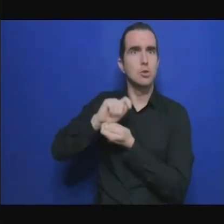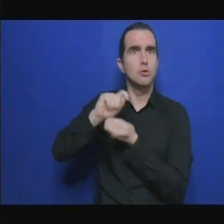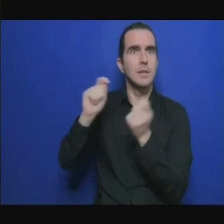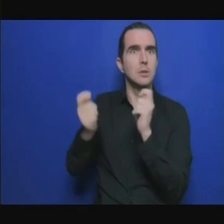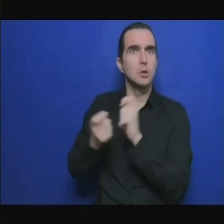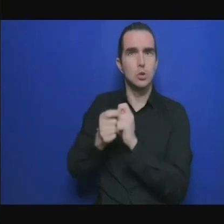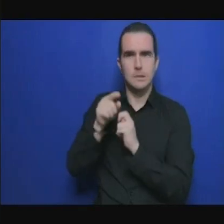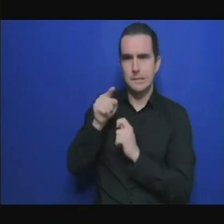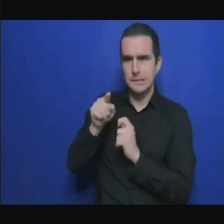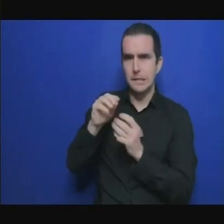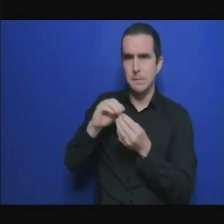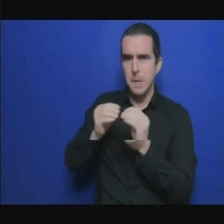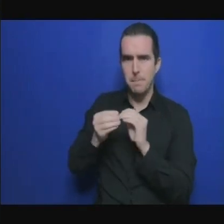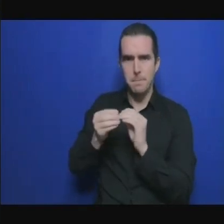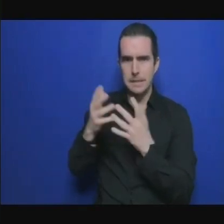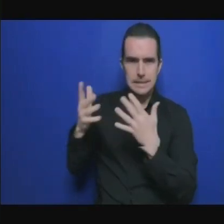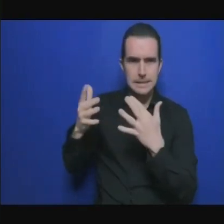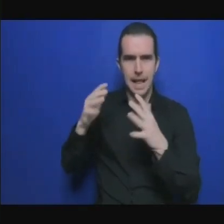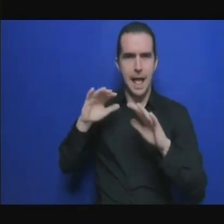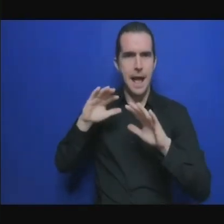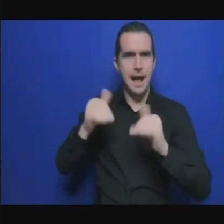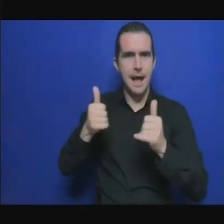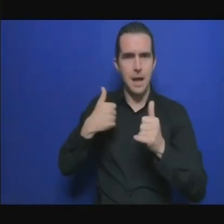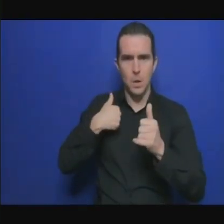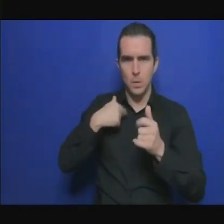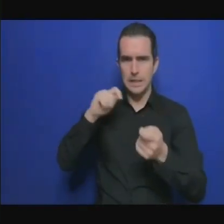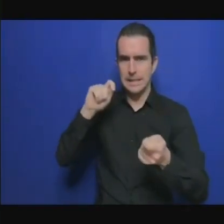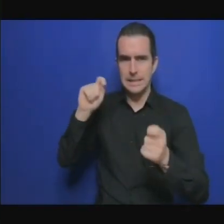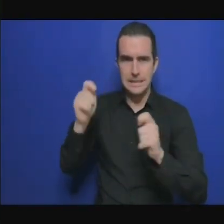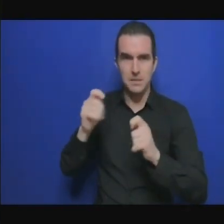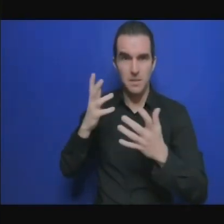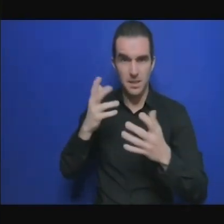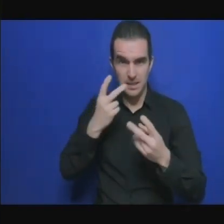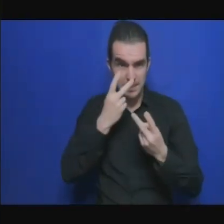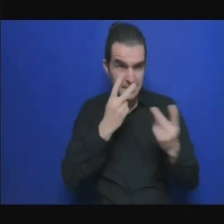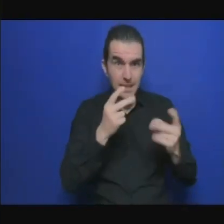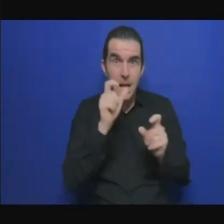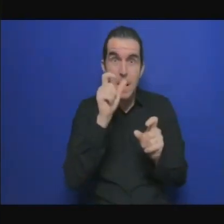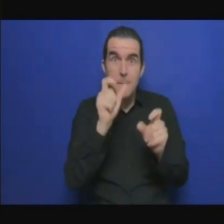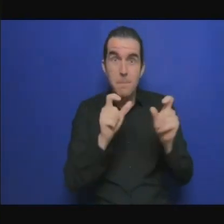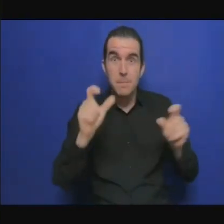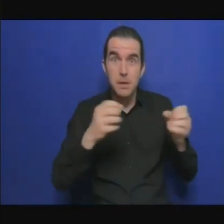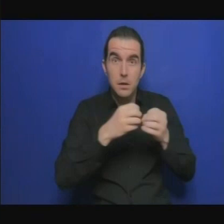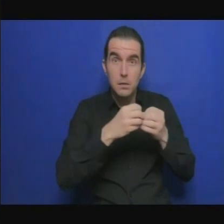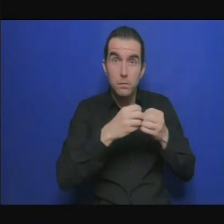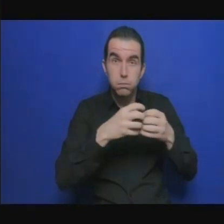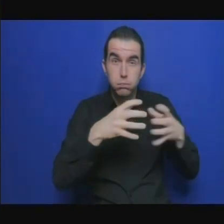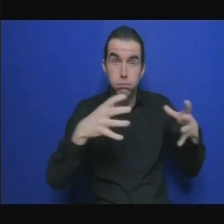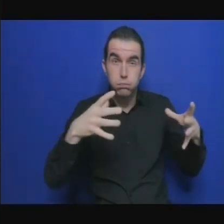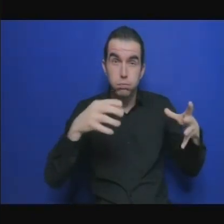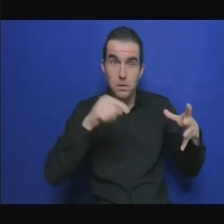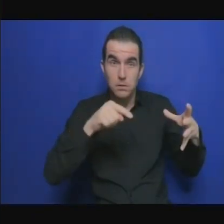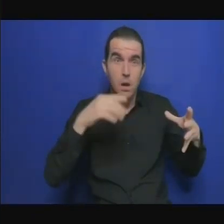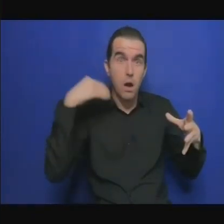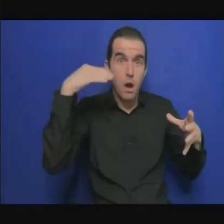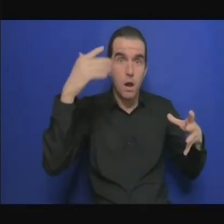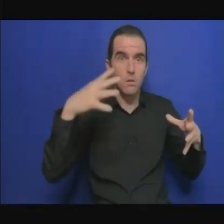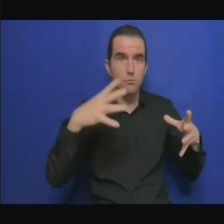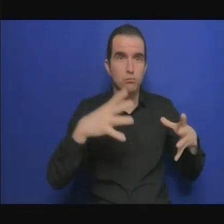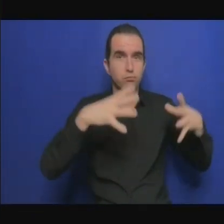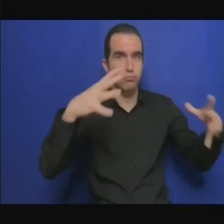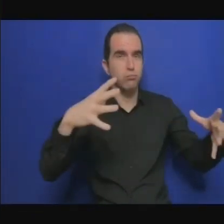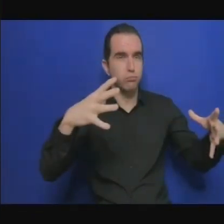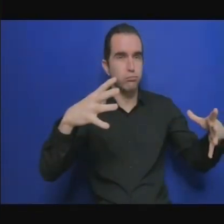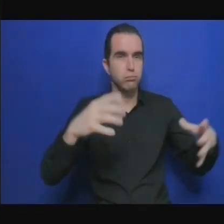mais il y a aussi la question d'une population immense déjà qui devrait être multipliée par deux. la population en Afrique est estimée à 1